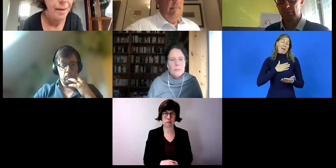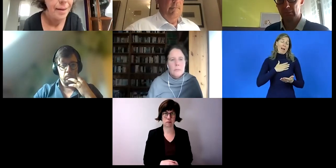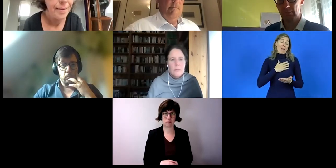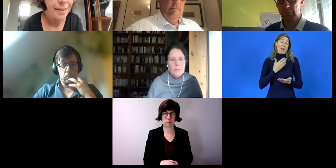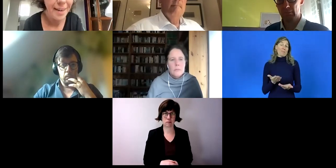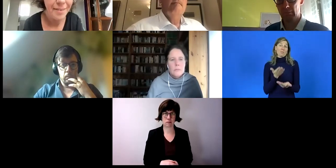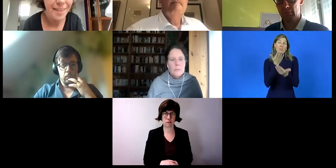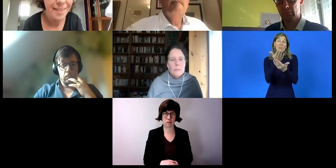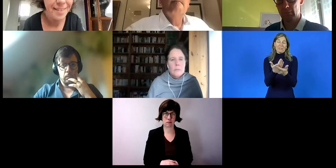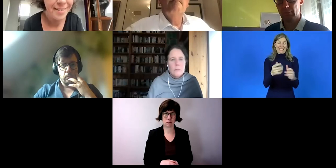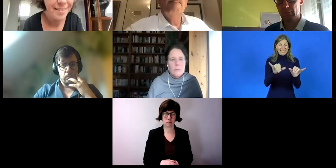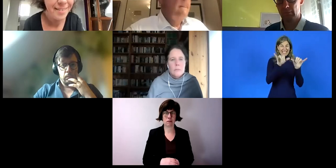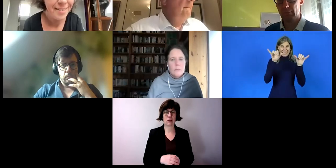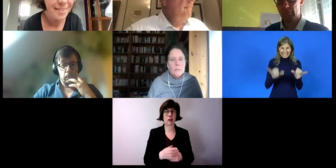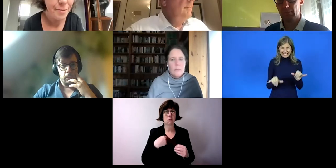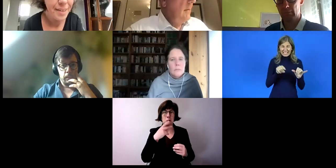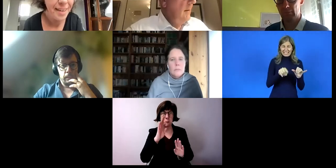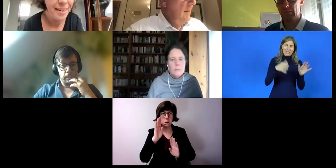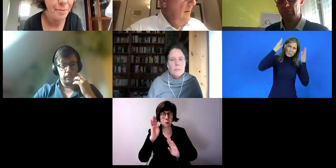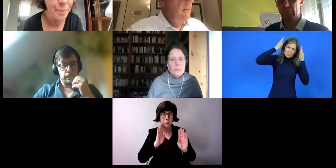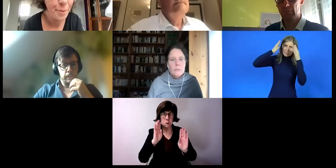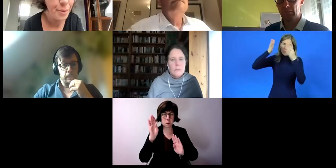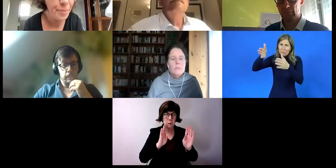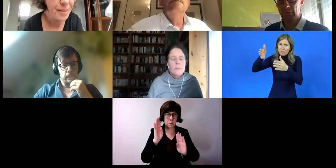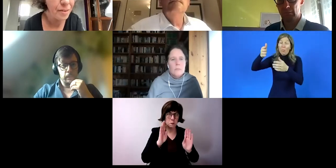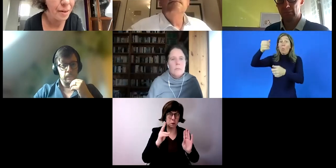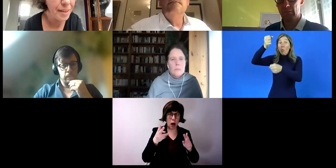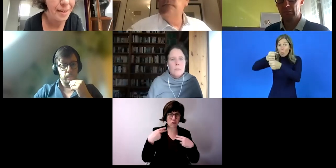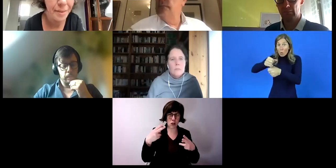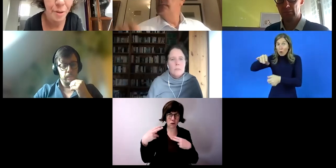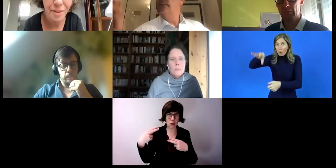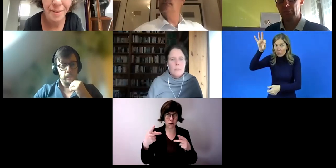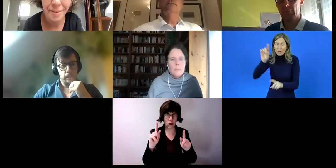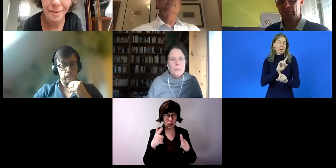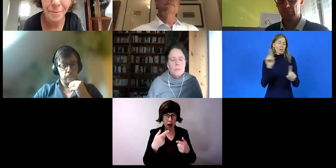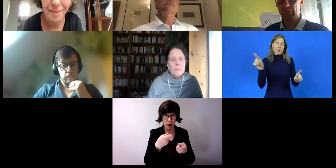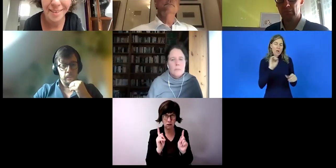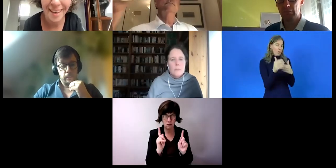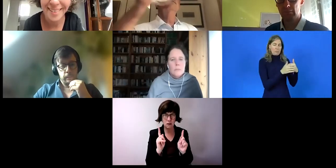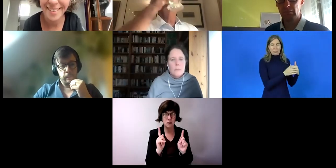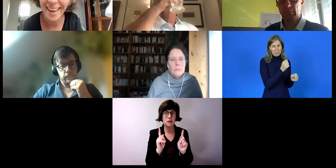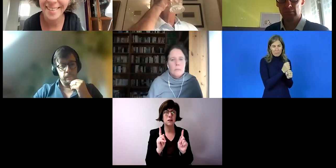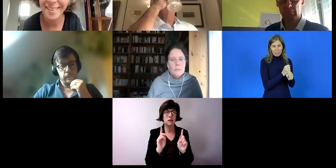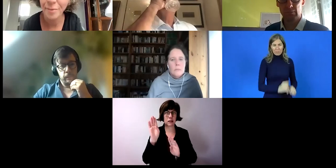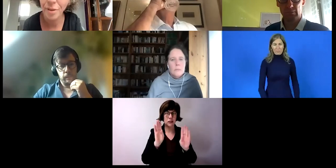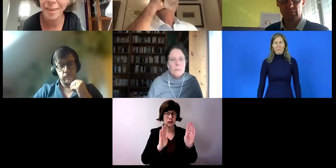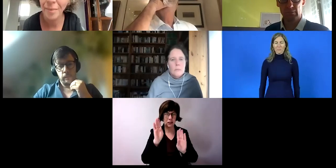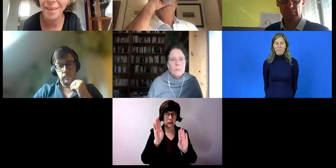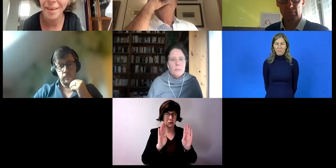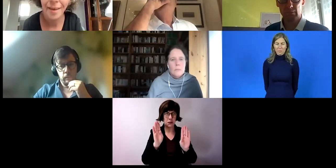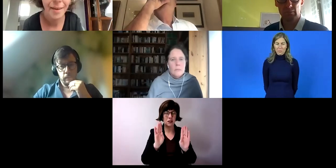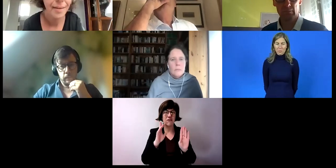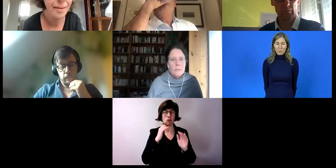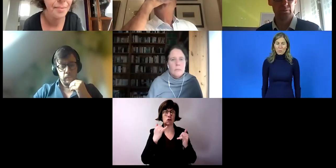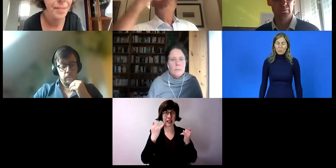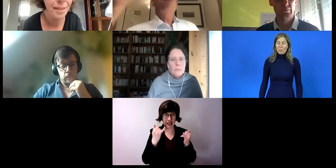Ich sehe keine weiteren Finger vom Podium, die noch darauf reagieren möchten. Bitte zeigt es an. Dann würde ich nämlich